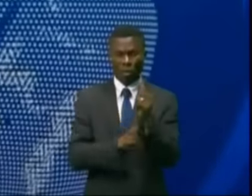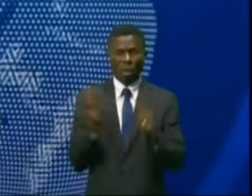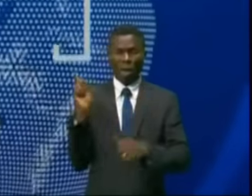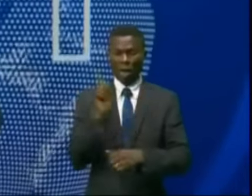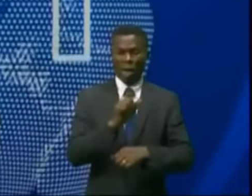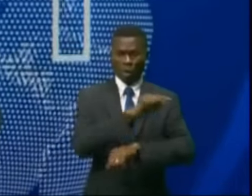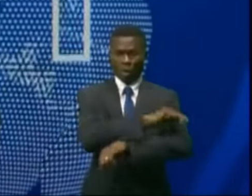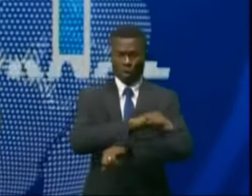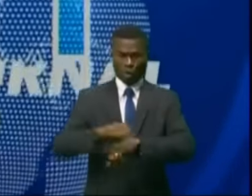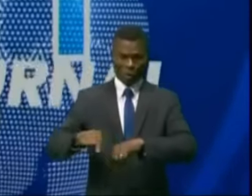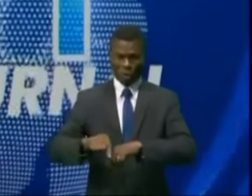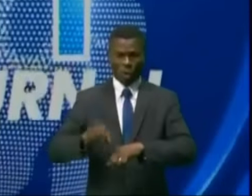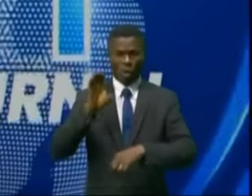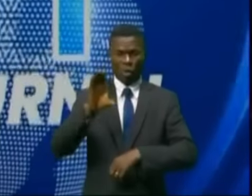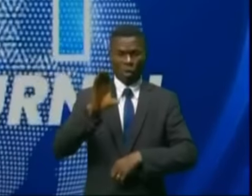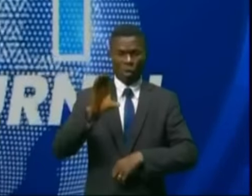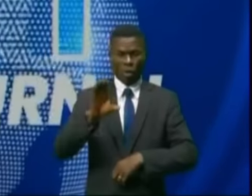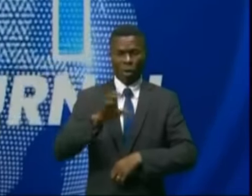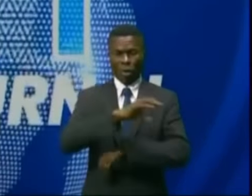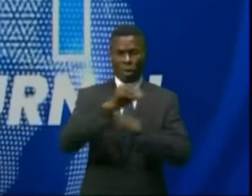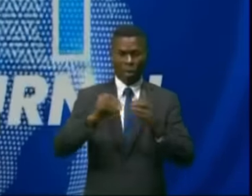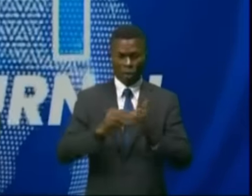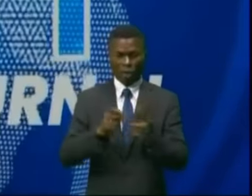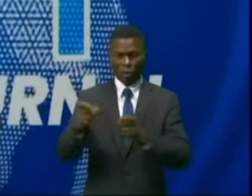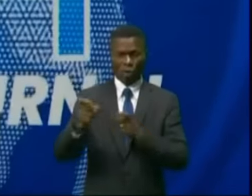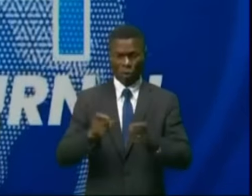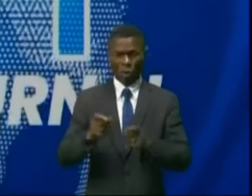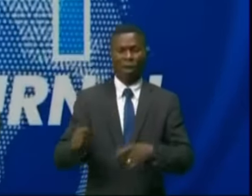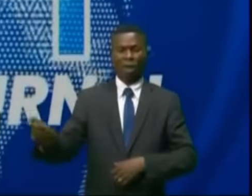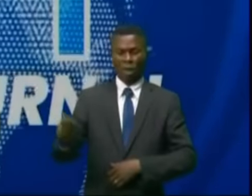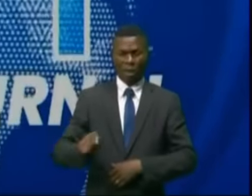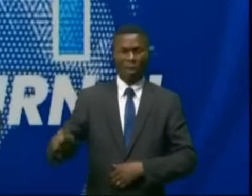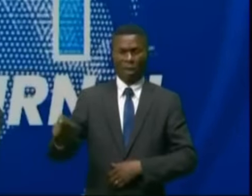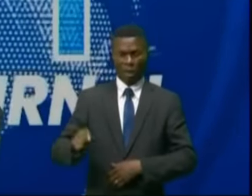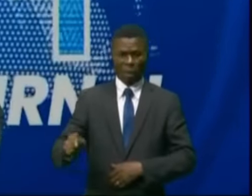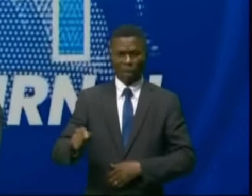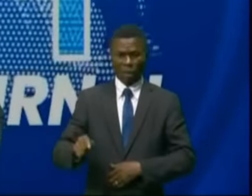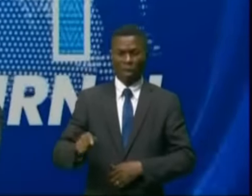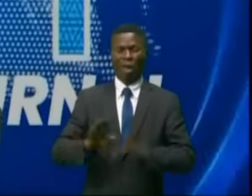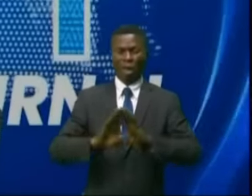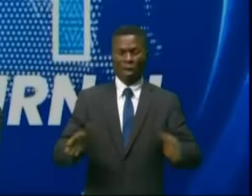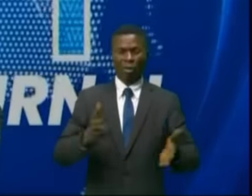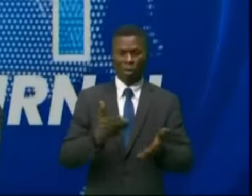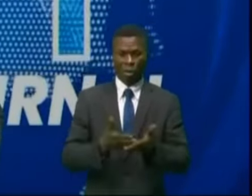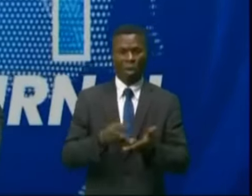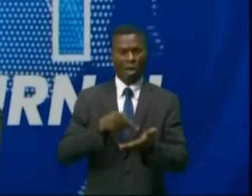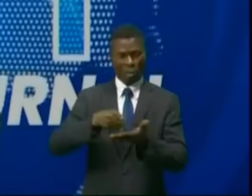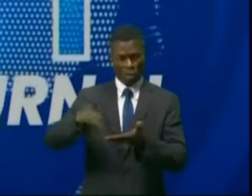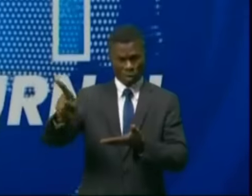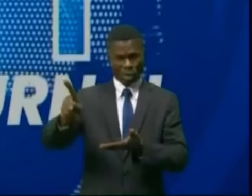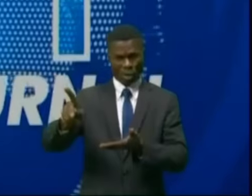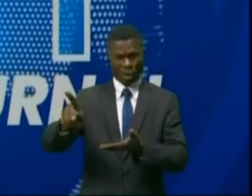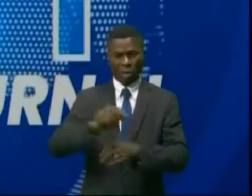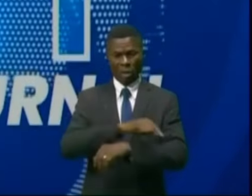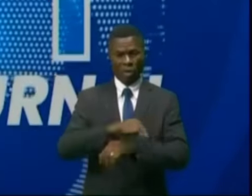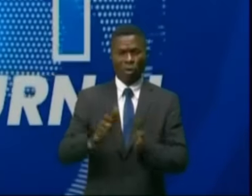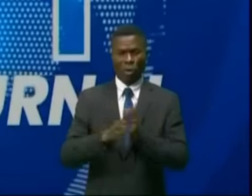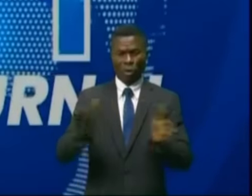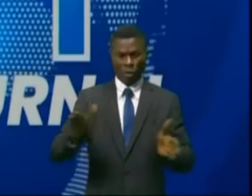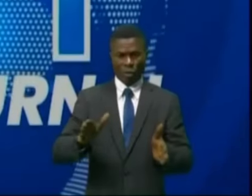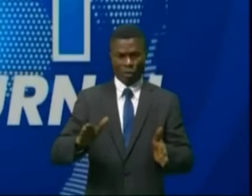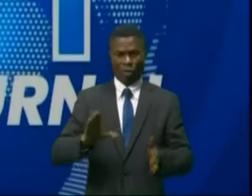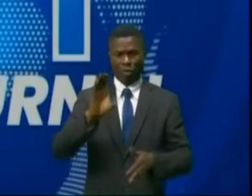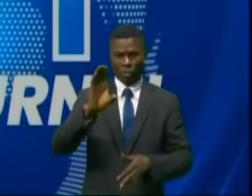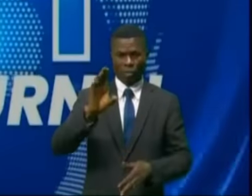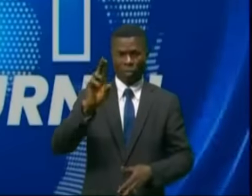présenter auprès de la banque ou du centre de gestion territorialement compétent pour le paiement. La direction générale demande aux